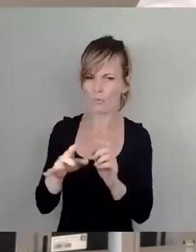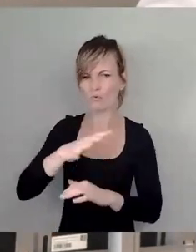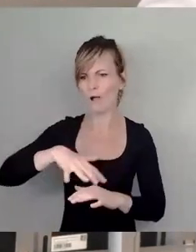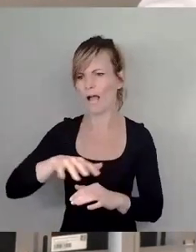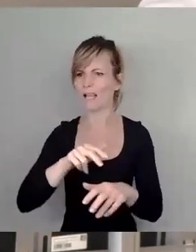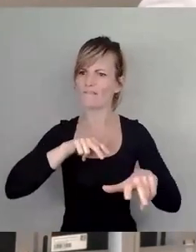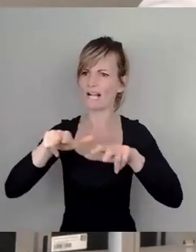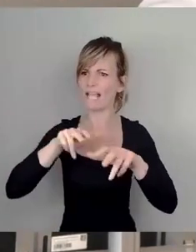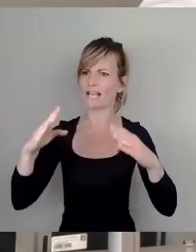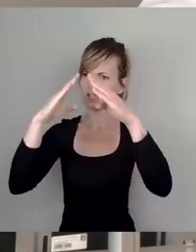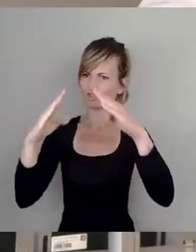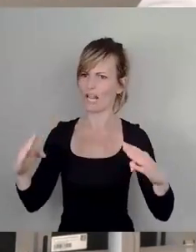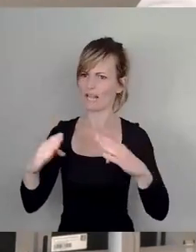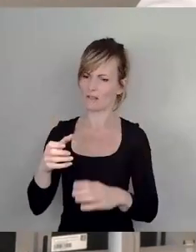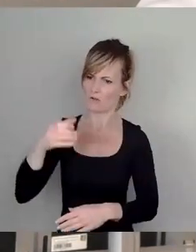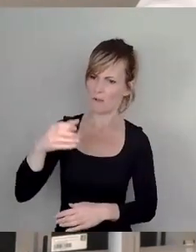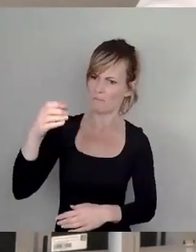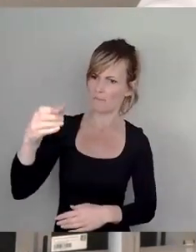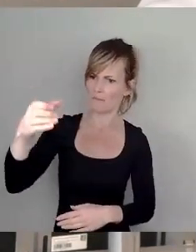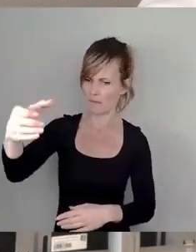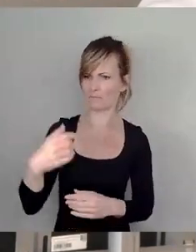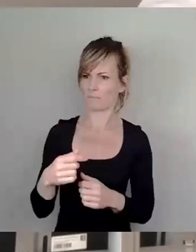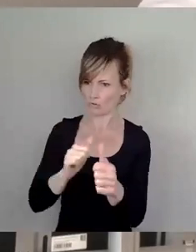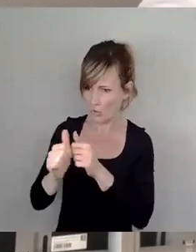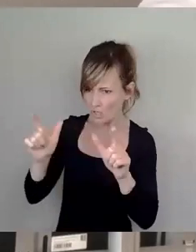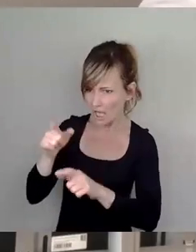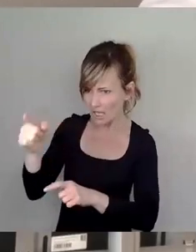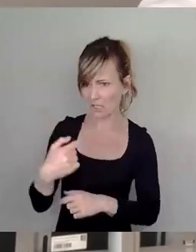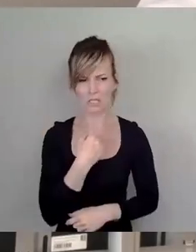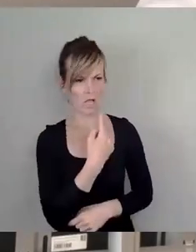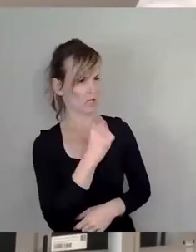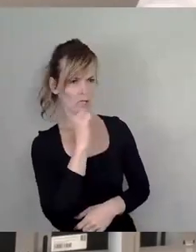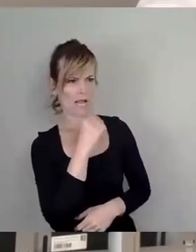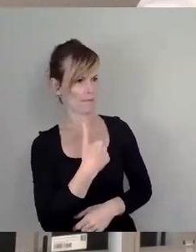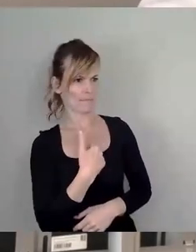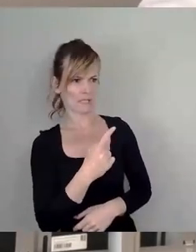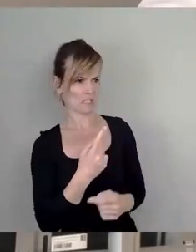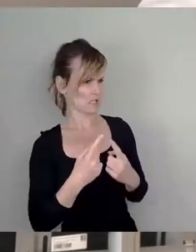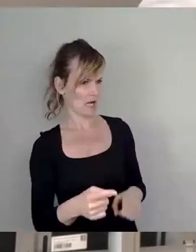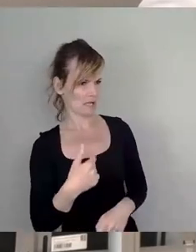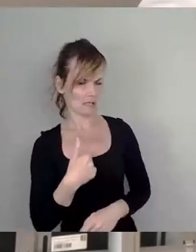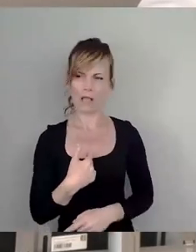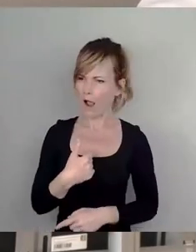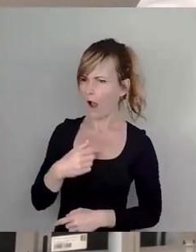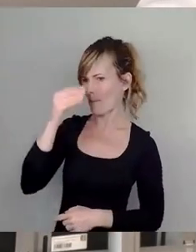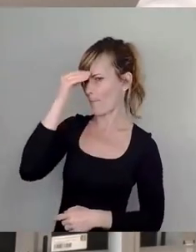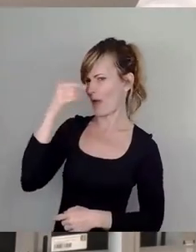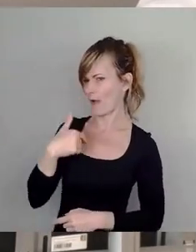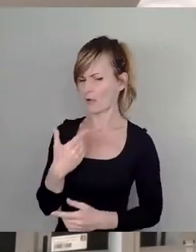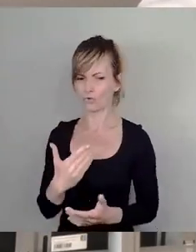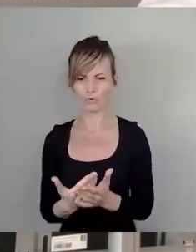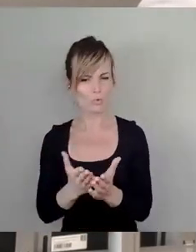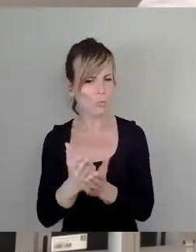Sportereignissen? Und er sagte, nö, tut es woanders, ganz anders. Das habe ich mir gemerkt, und das nervt mich schon eine ganze Weile.